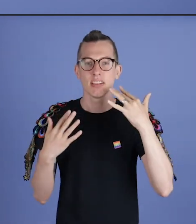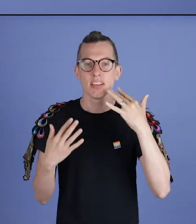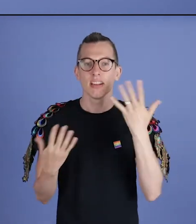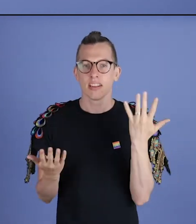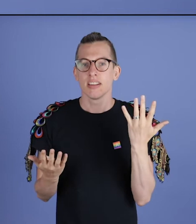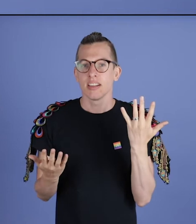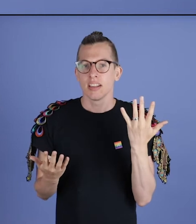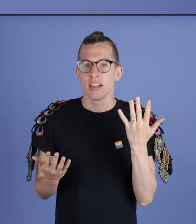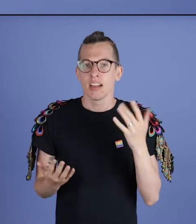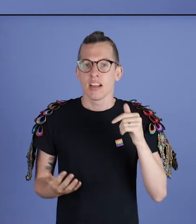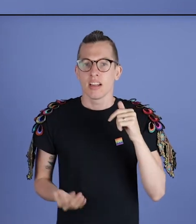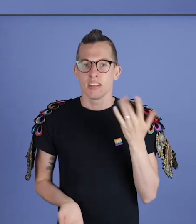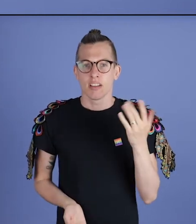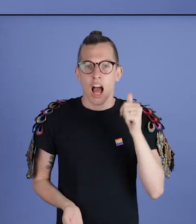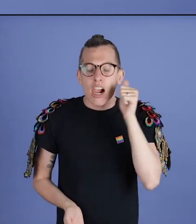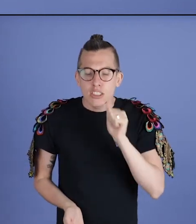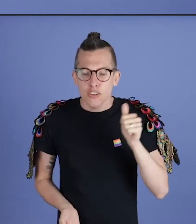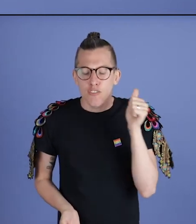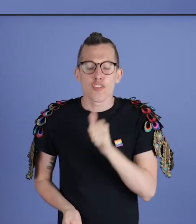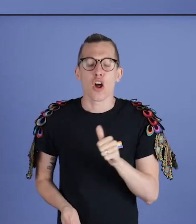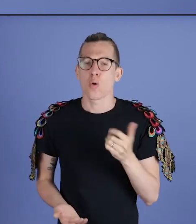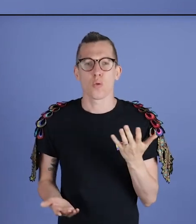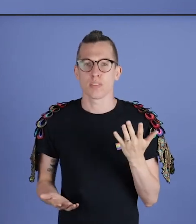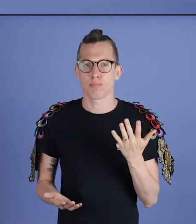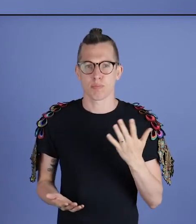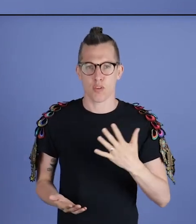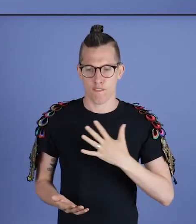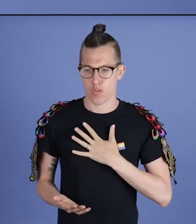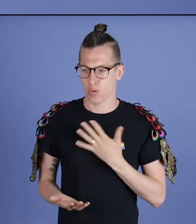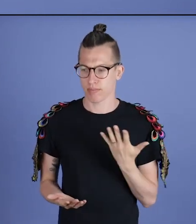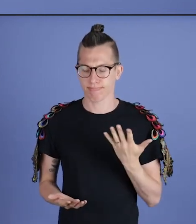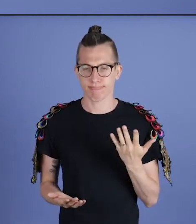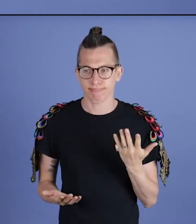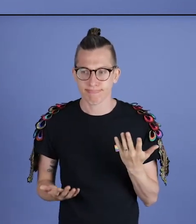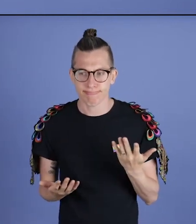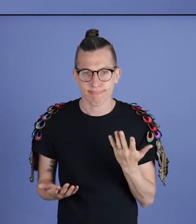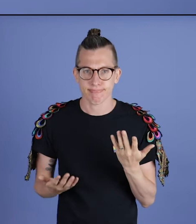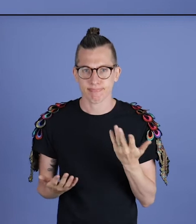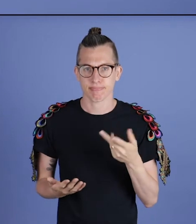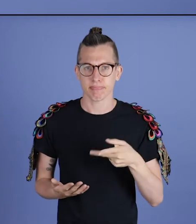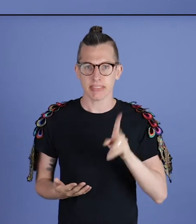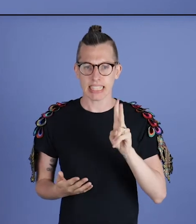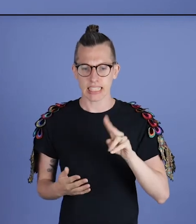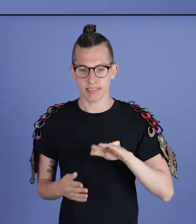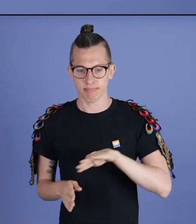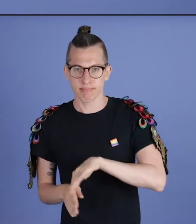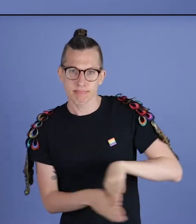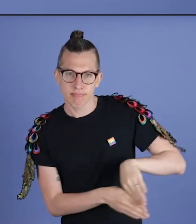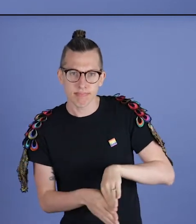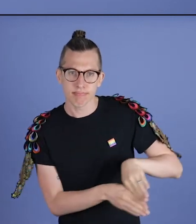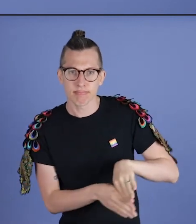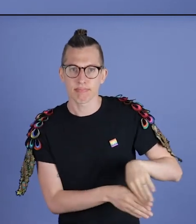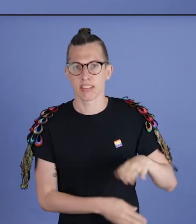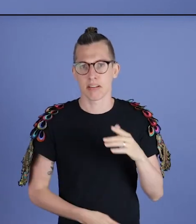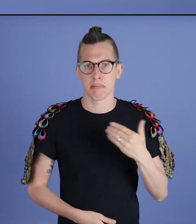veel sneller centraal in de groep gesteld dan als vrouw. Als vrouw worden heel snel